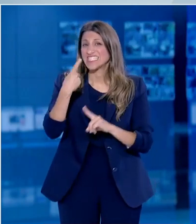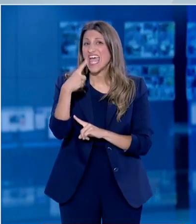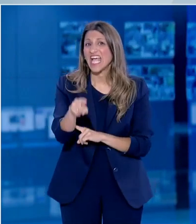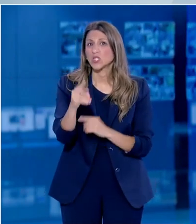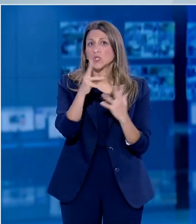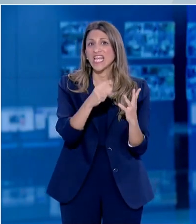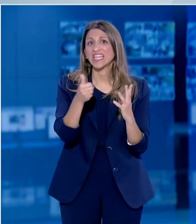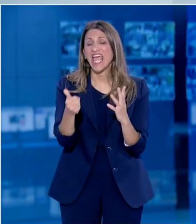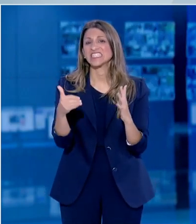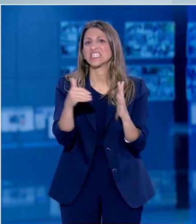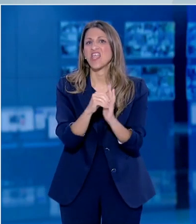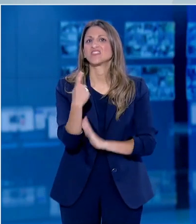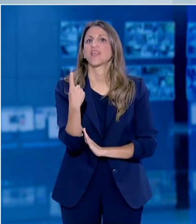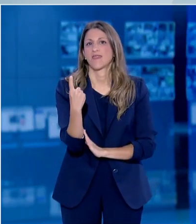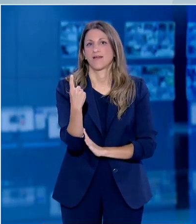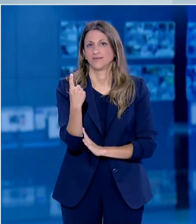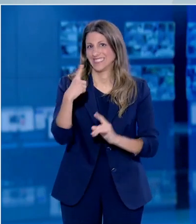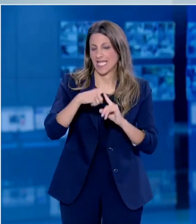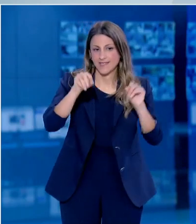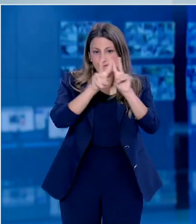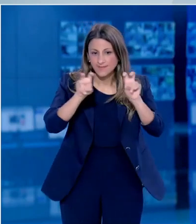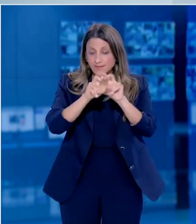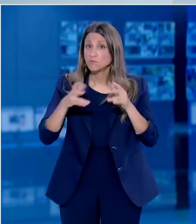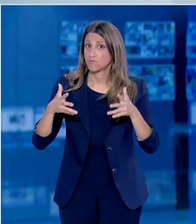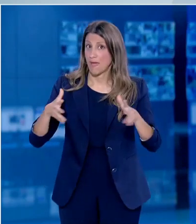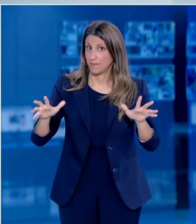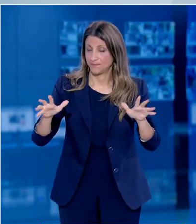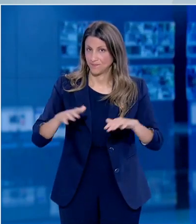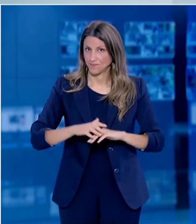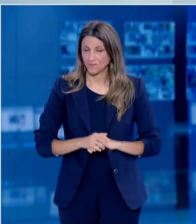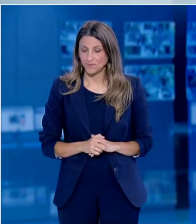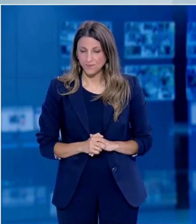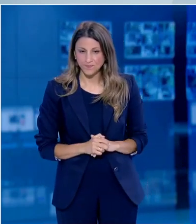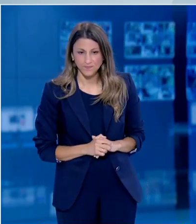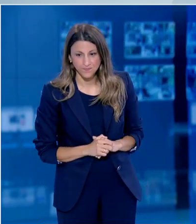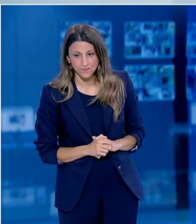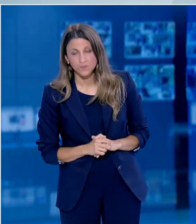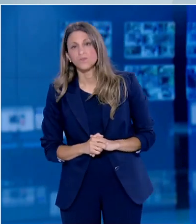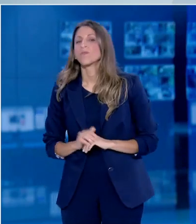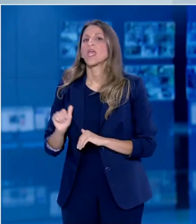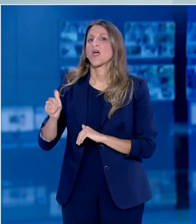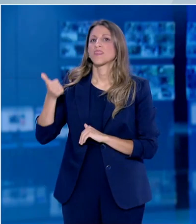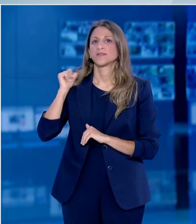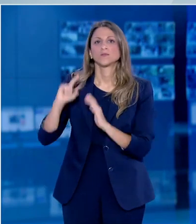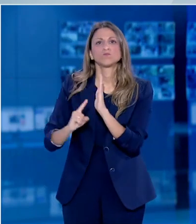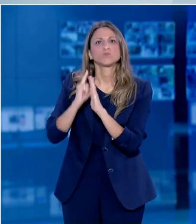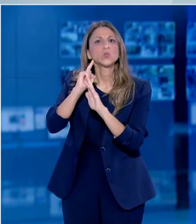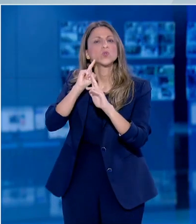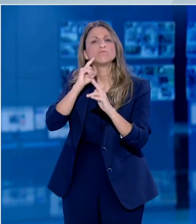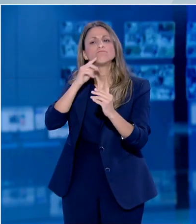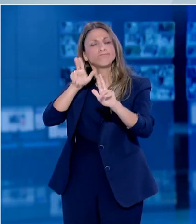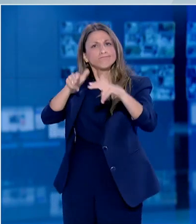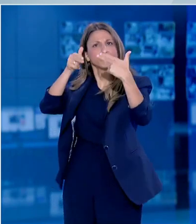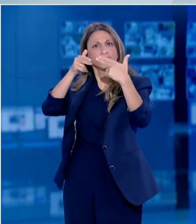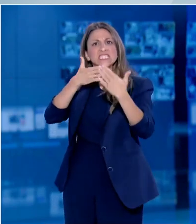.001 κλινικά δείγματα. Με αφορμή το χθεσινό πρώτο webinar για την επίδραση της νόσου COVID